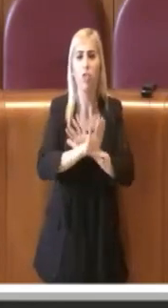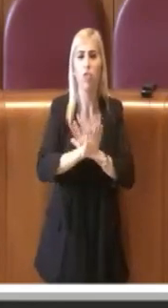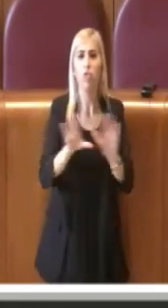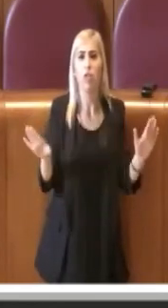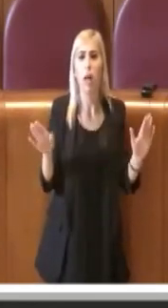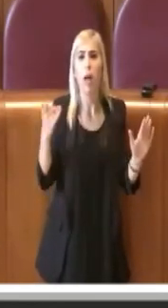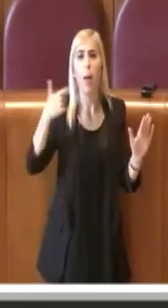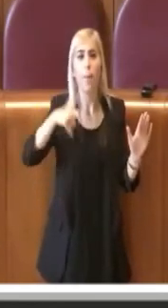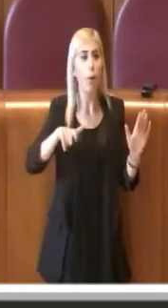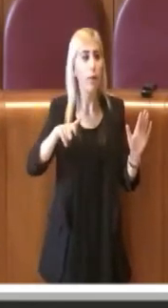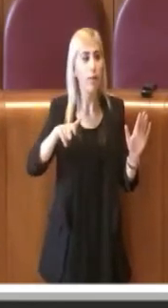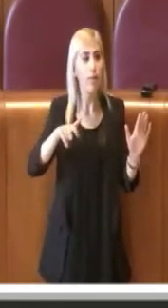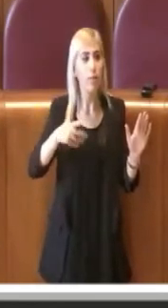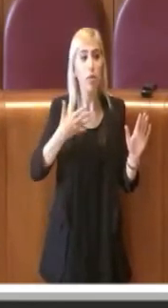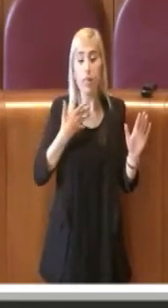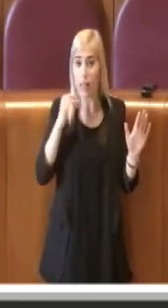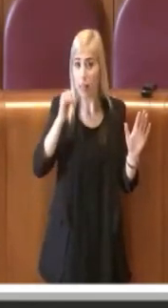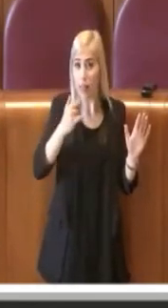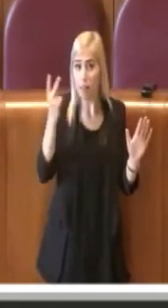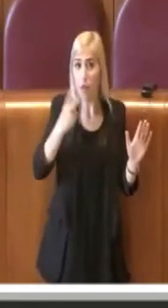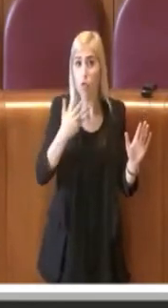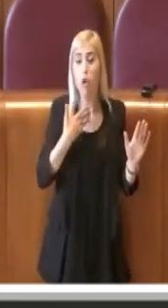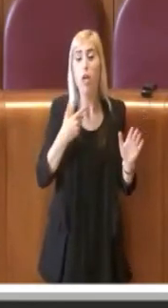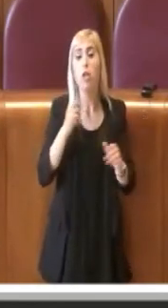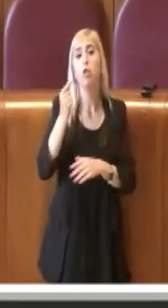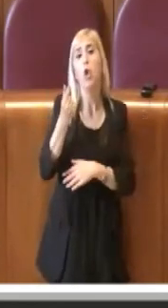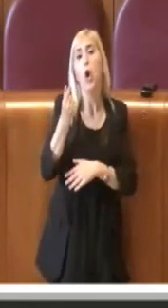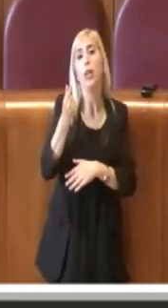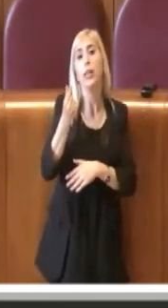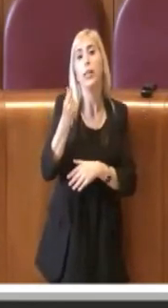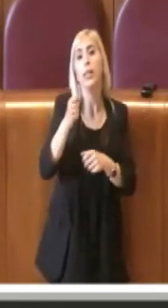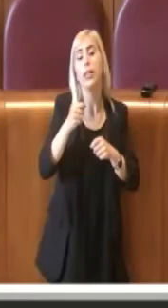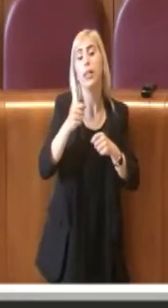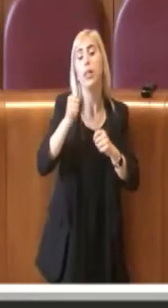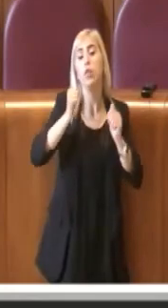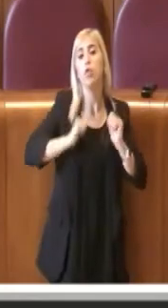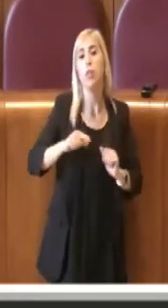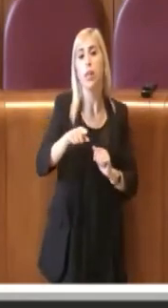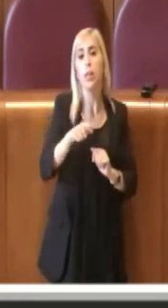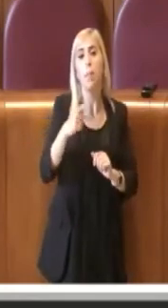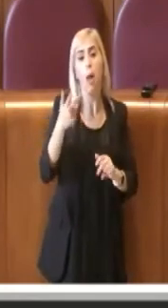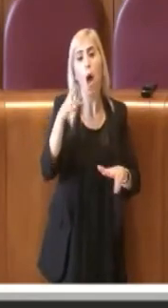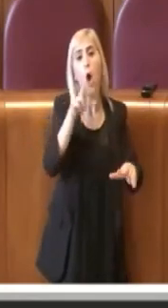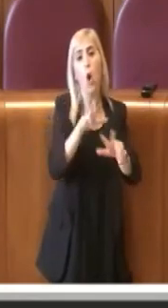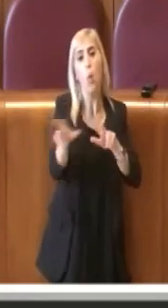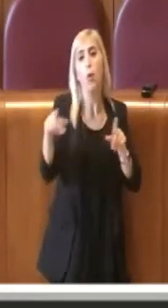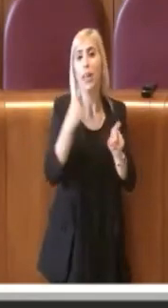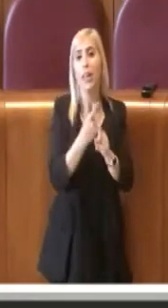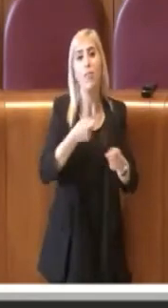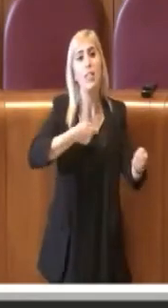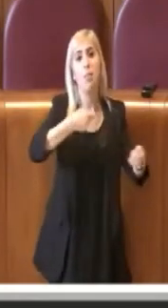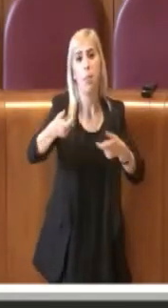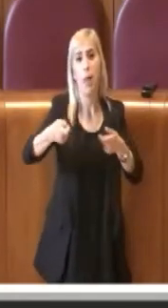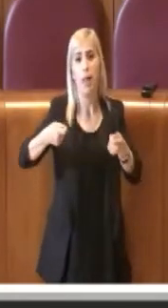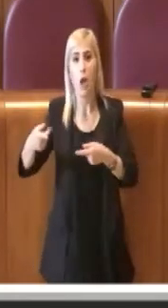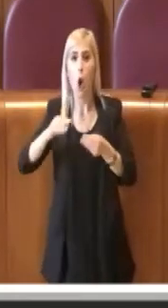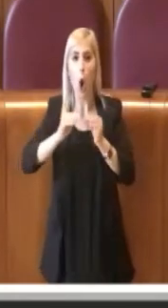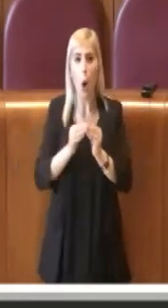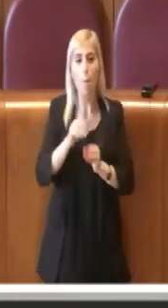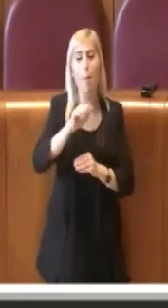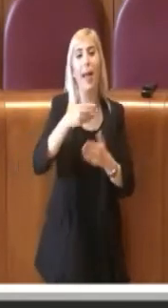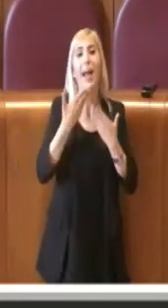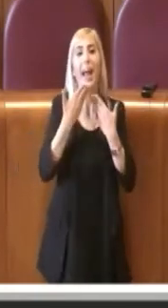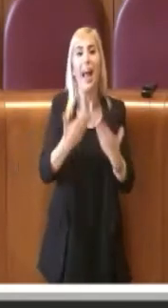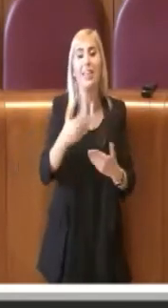perché sì, sono soldi dei cittadini, ma sono soldi pubblici che il Comune deve spendere e li dovrà spendere tramite le Acru con